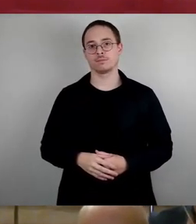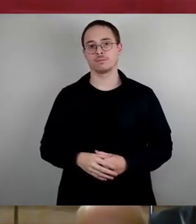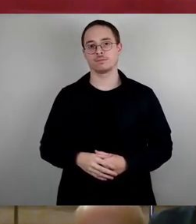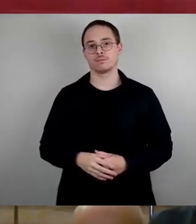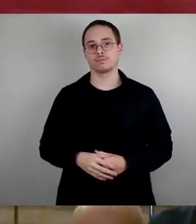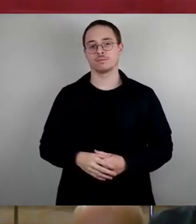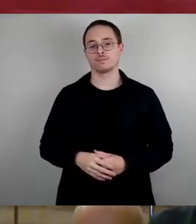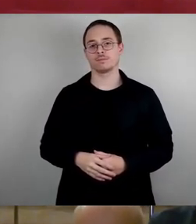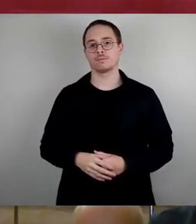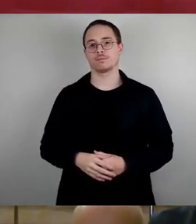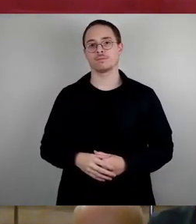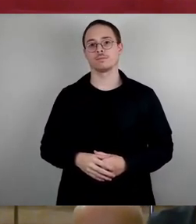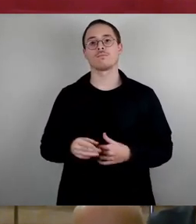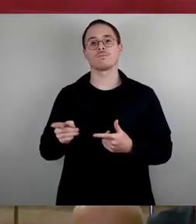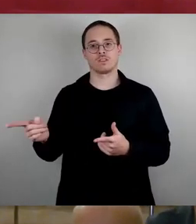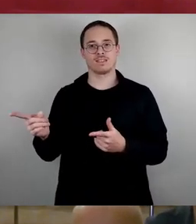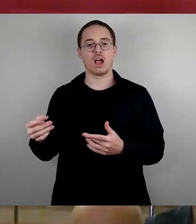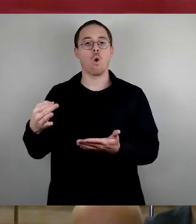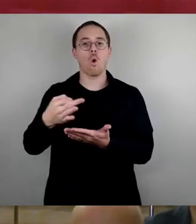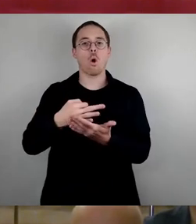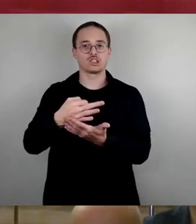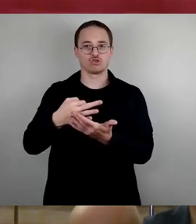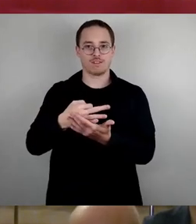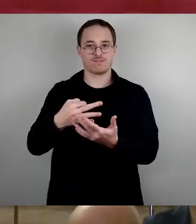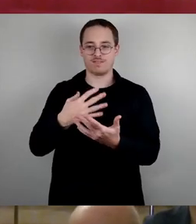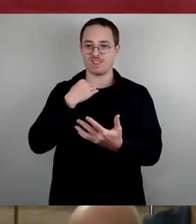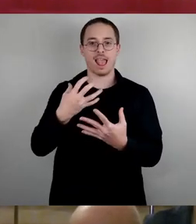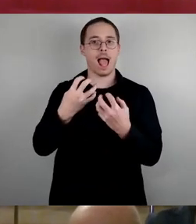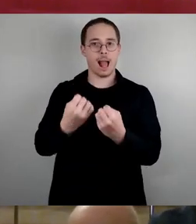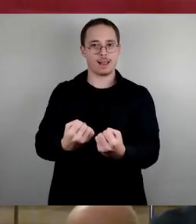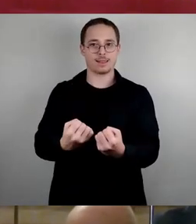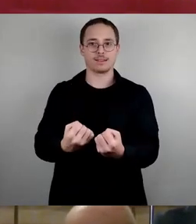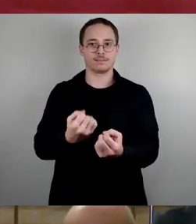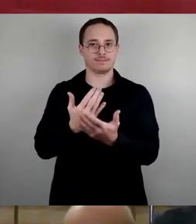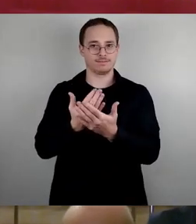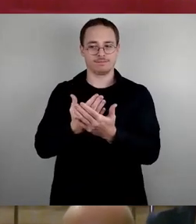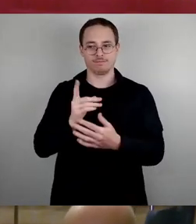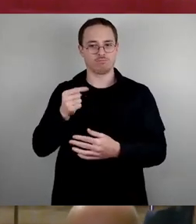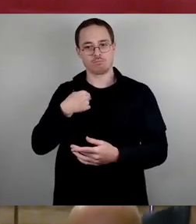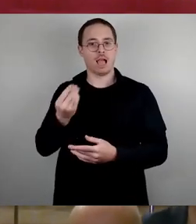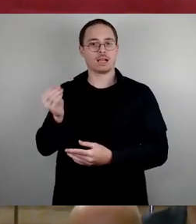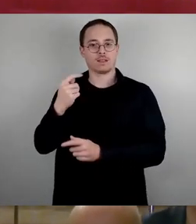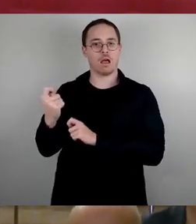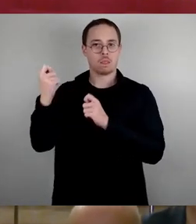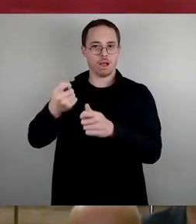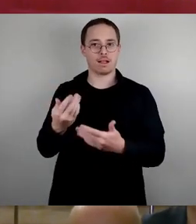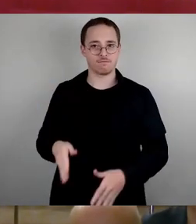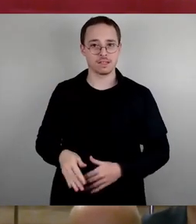Erhalt der Ortschaften einen extra Antrag eingebracht. Diesen Antrag haben wir